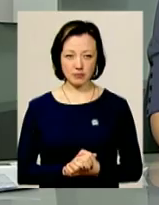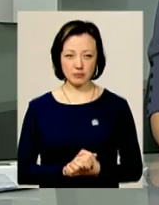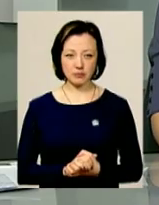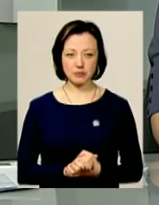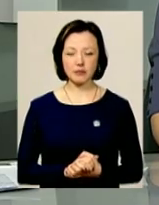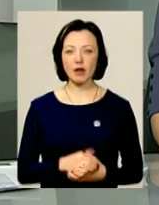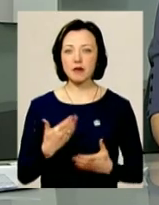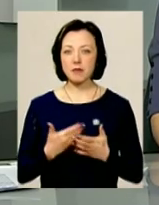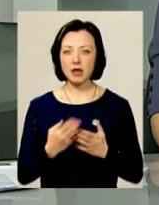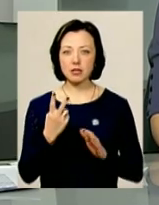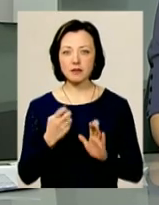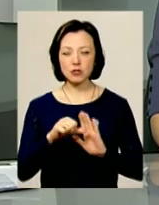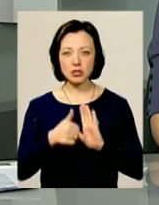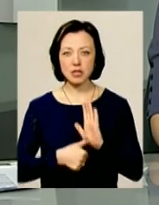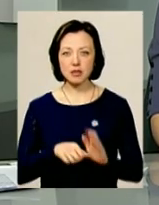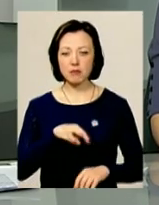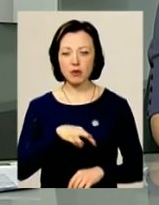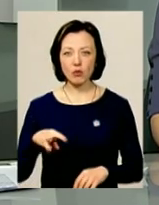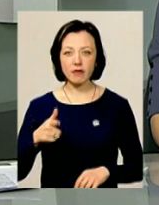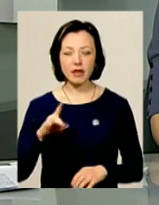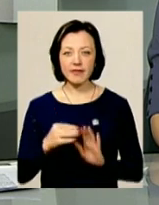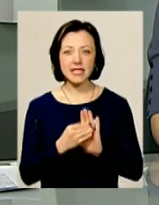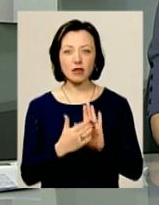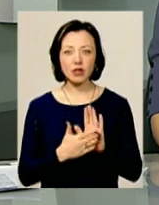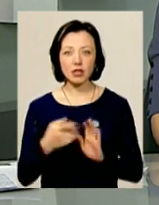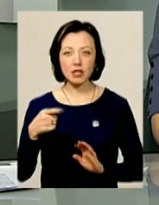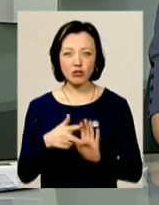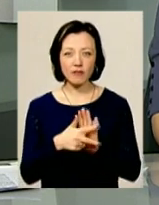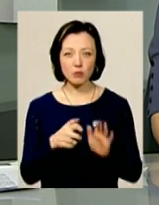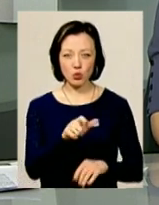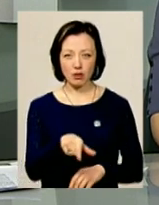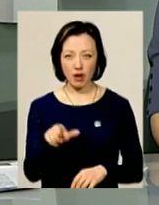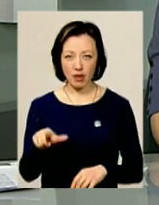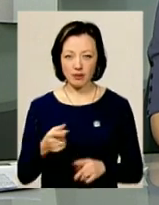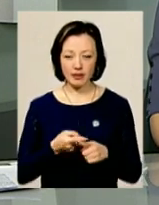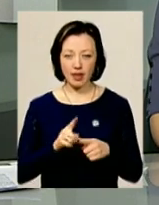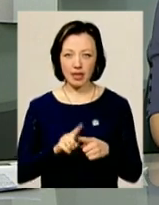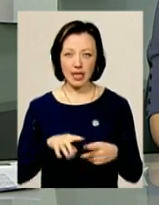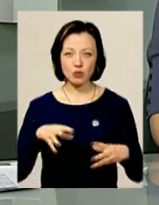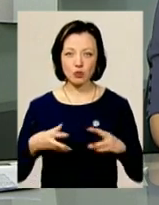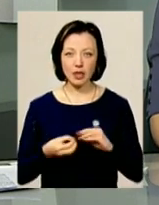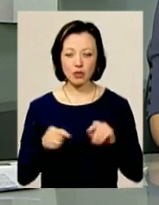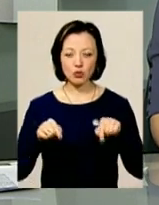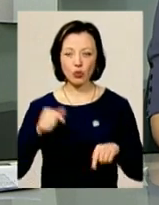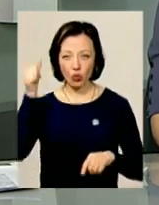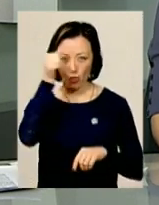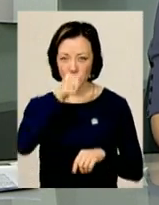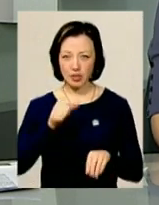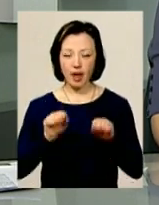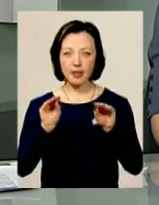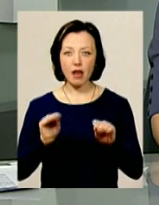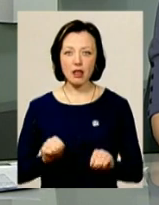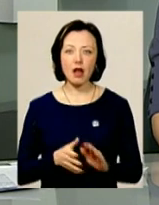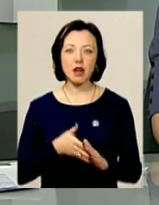Майже 216 мільйонів гривень задекларували понад 1800 краян. Такі проміжні результати цьогорічної деклараційної